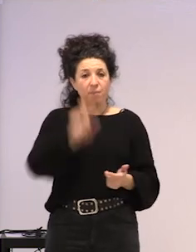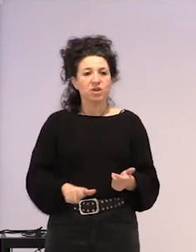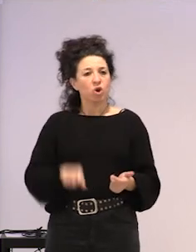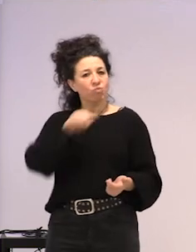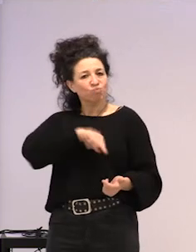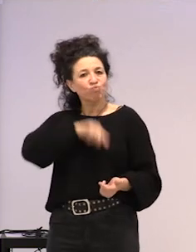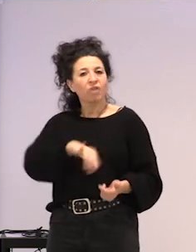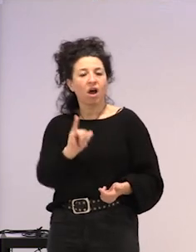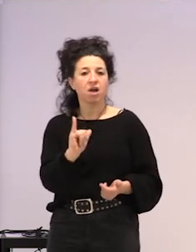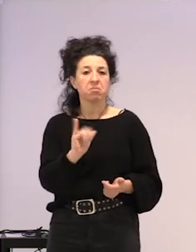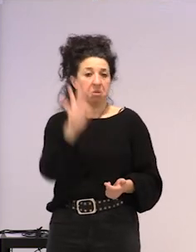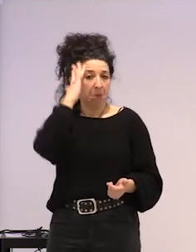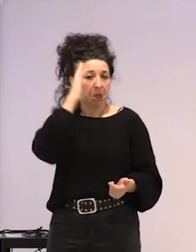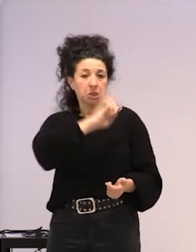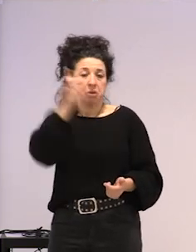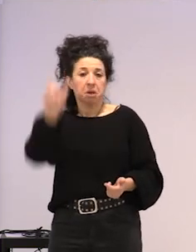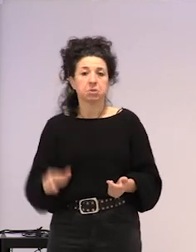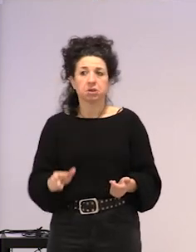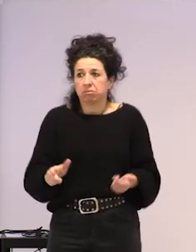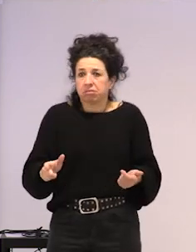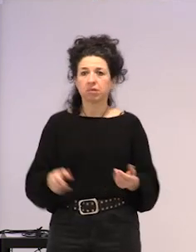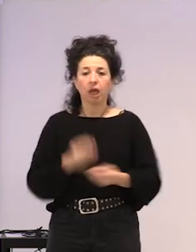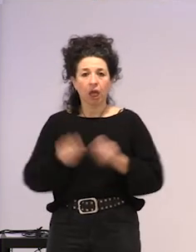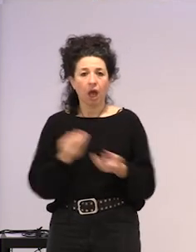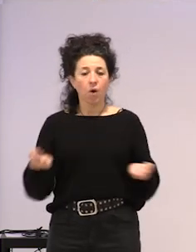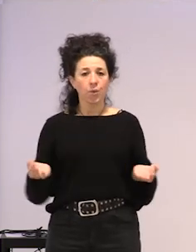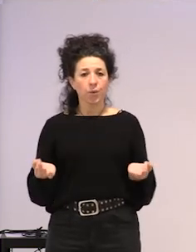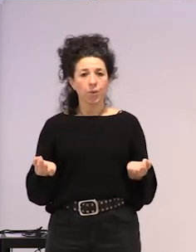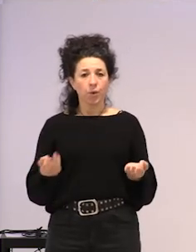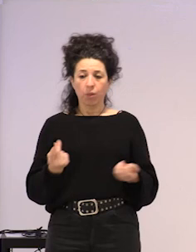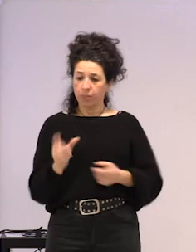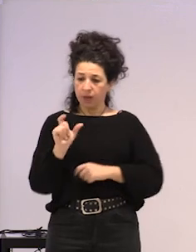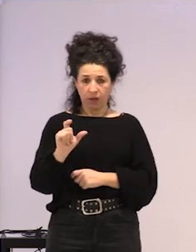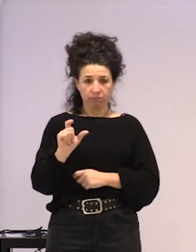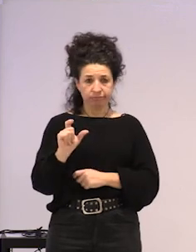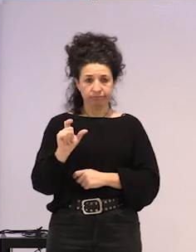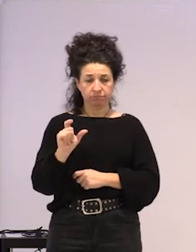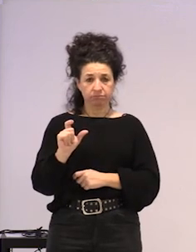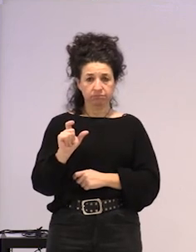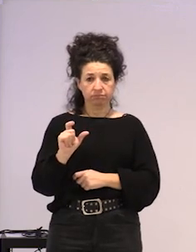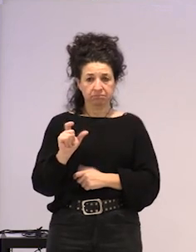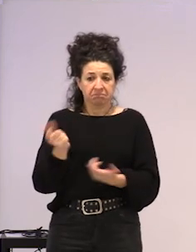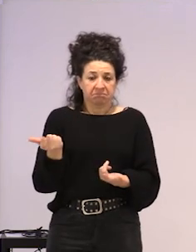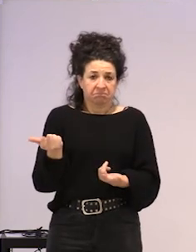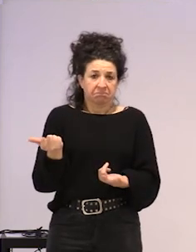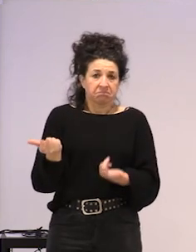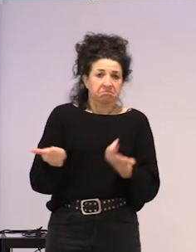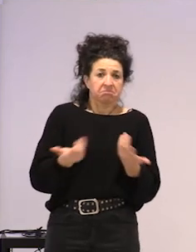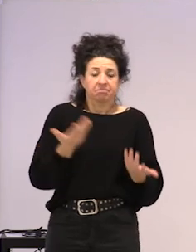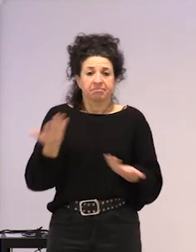bate daukago, baina beste pertsona batek esaten duzera egingo dut, ez, daukadan dirugutxionekin, pues, ziurrenik ez,